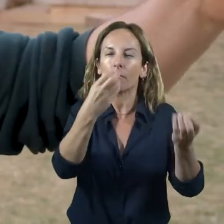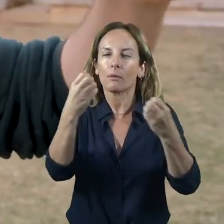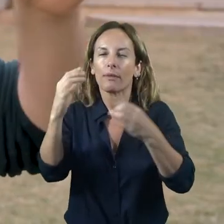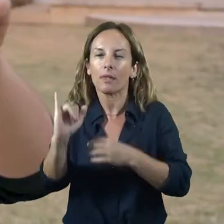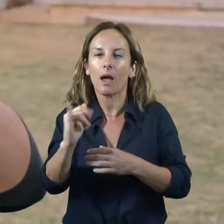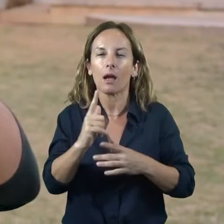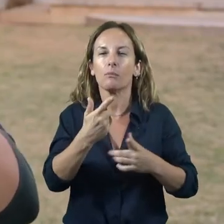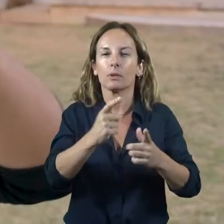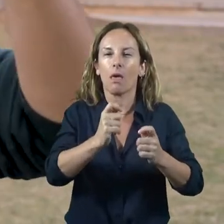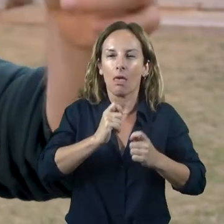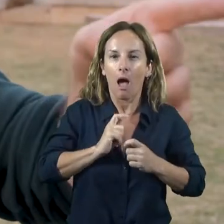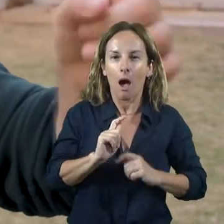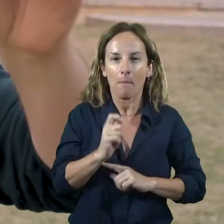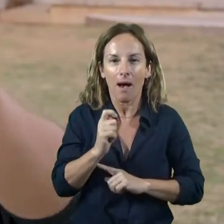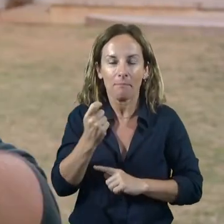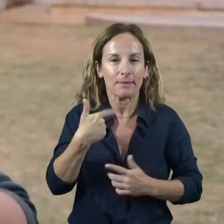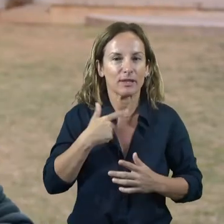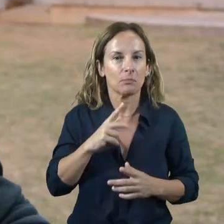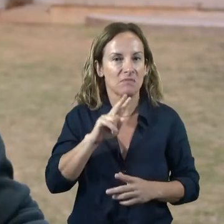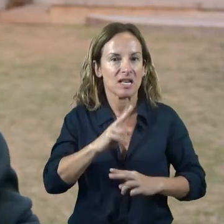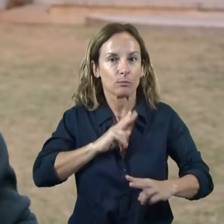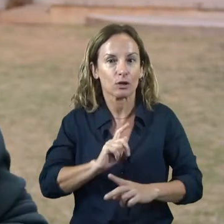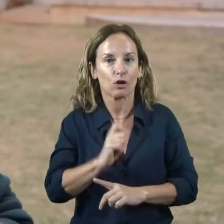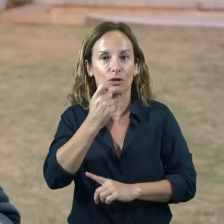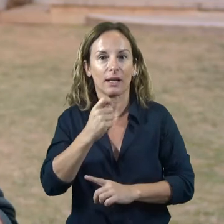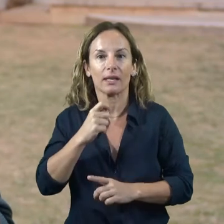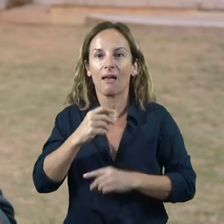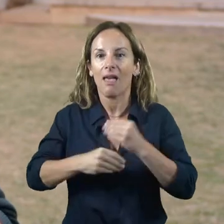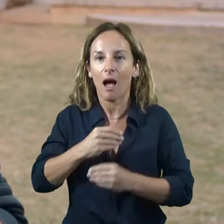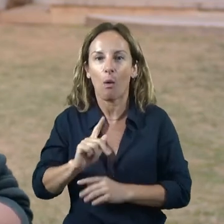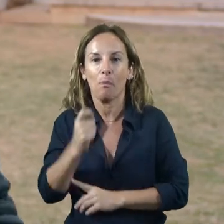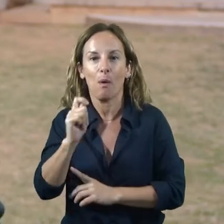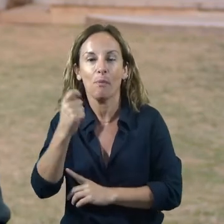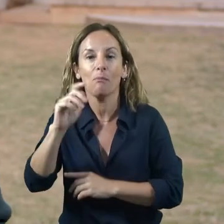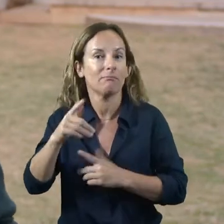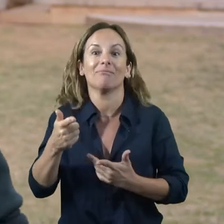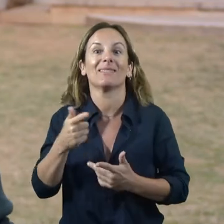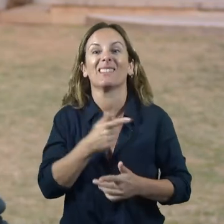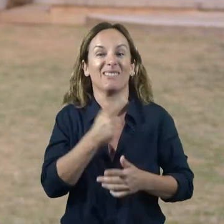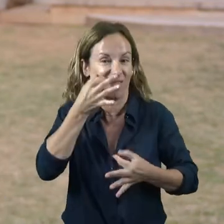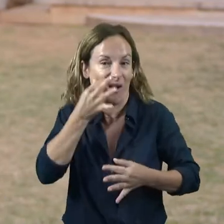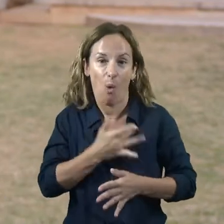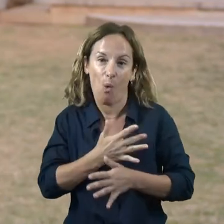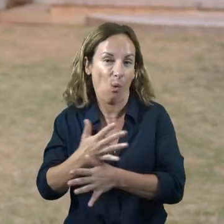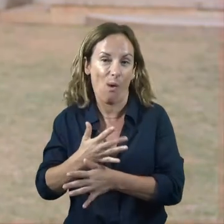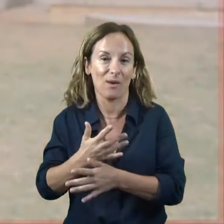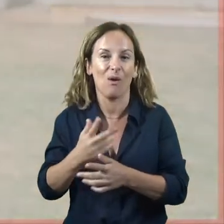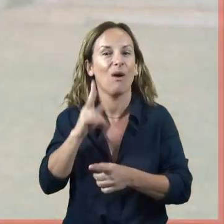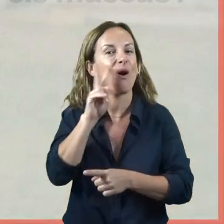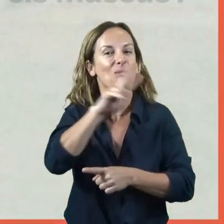donar aquesta resposta o per aconseguir aquest element o per fer aquesta cosa determinada, estaràs fent-ho com a experiència de joc.